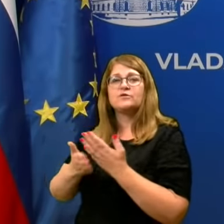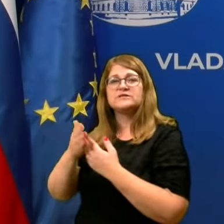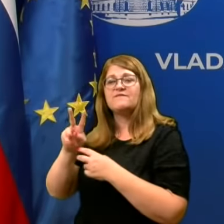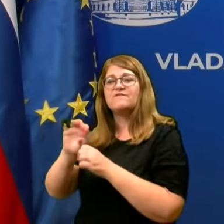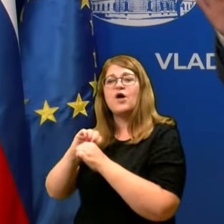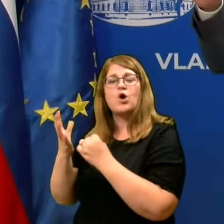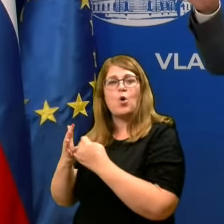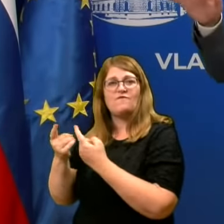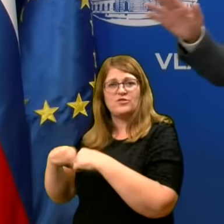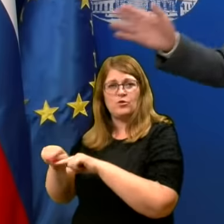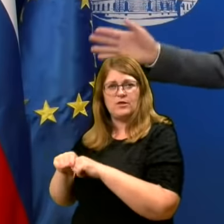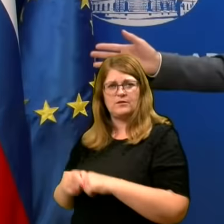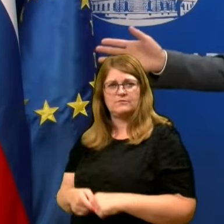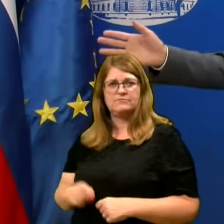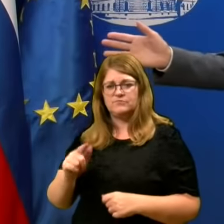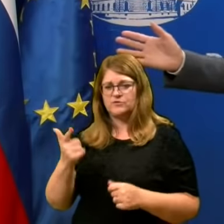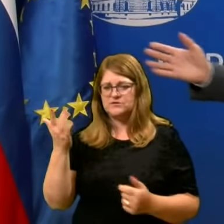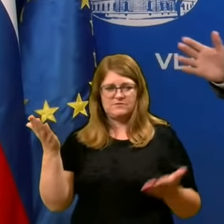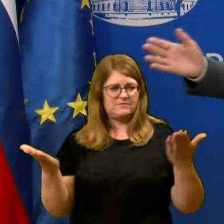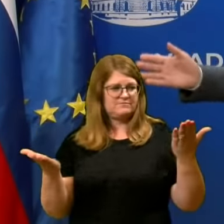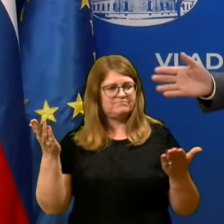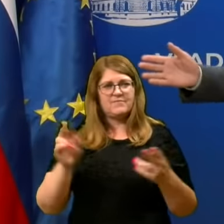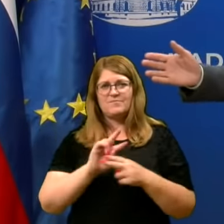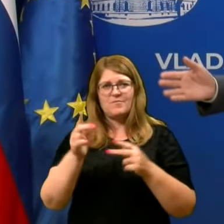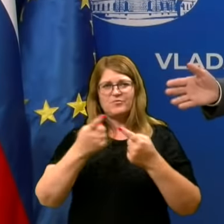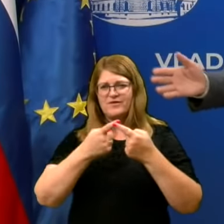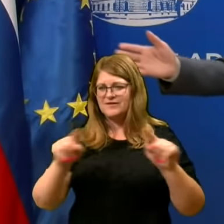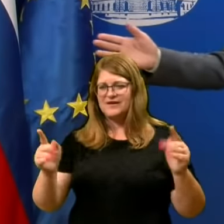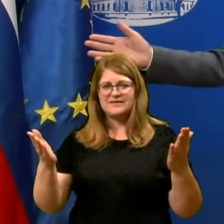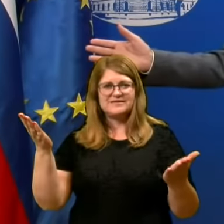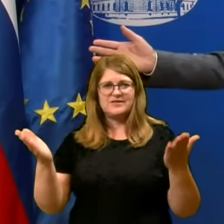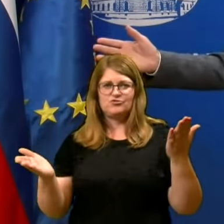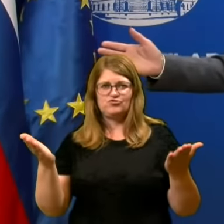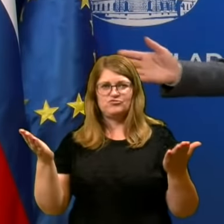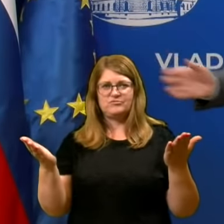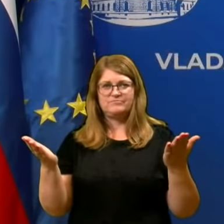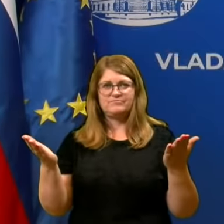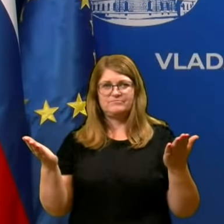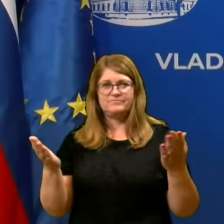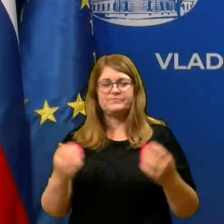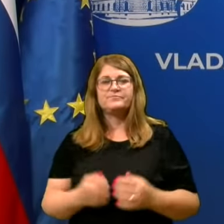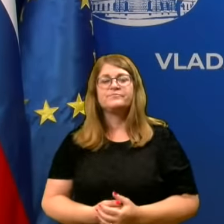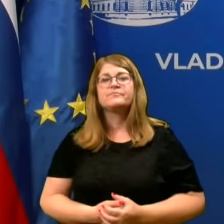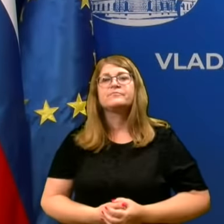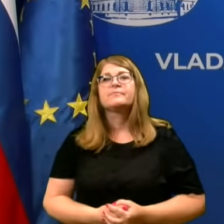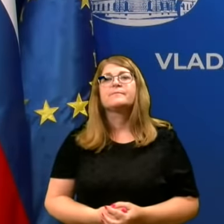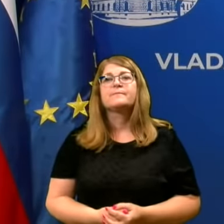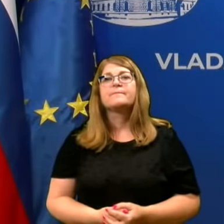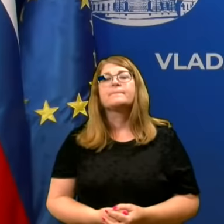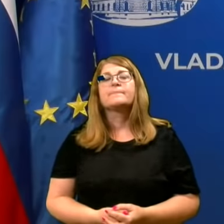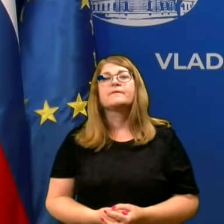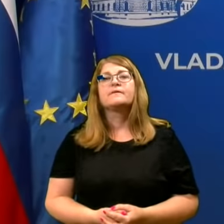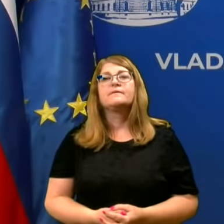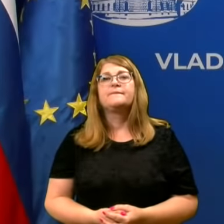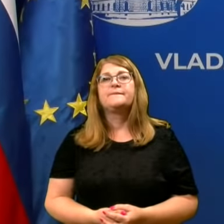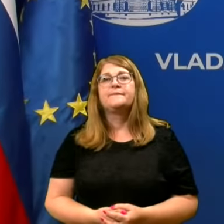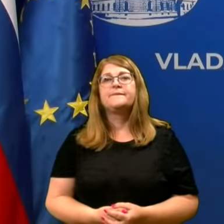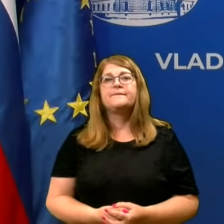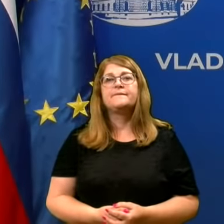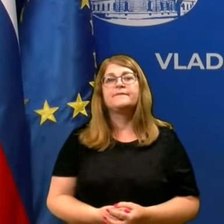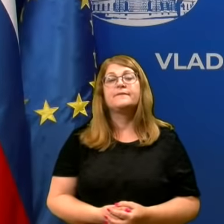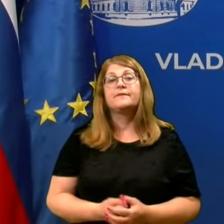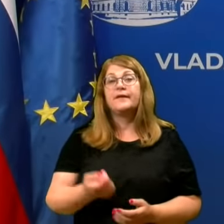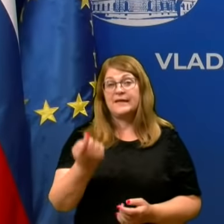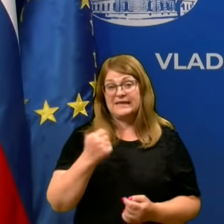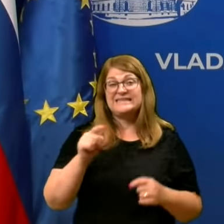-oddelkih. To sta dva, popolnoma različna ekstrema, te škarje so široko razprte. Ampak